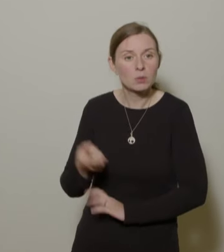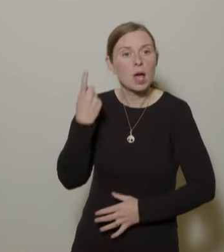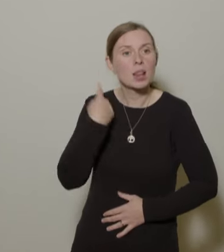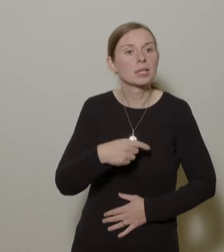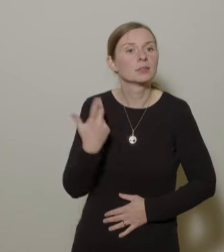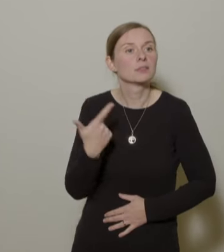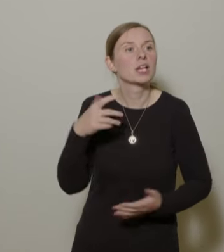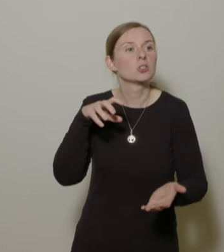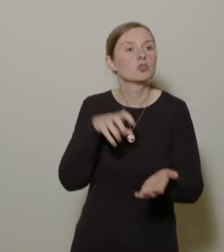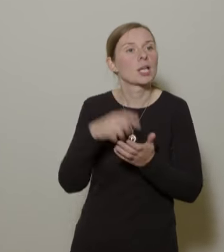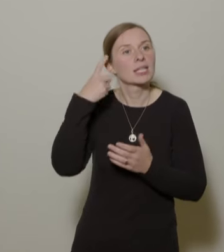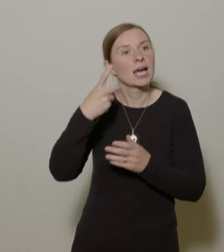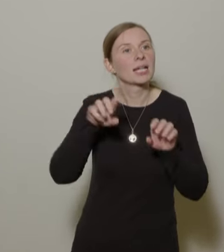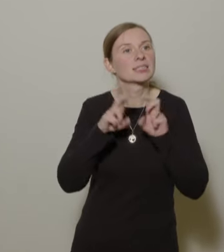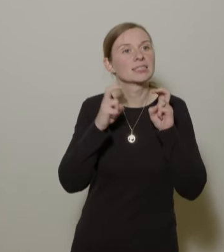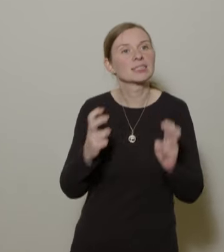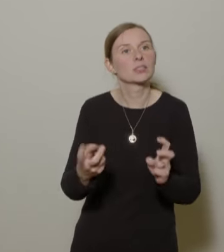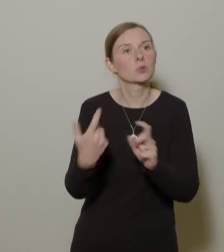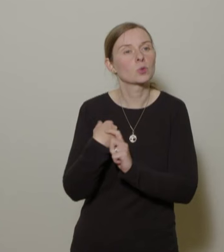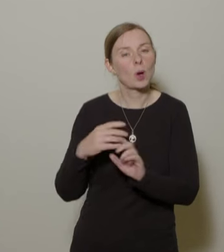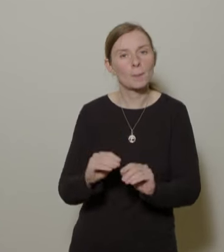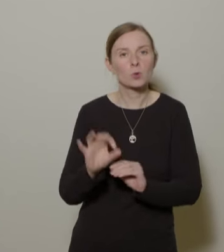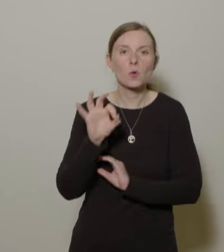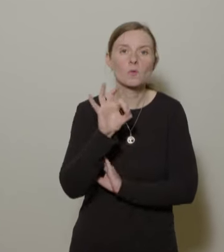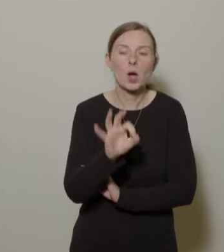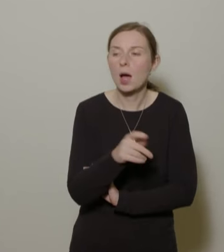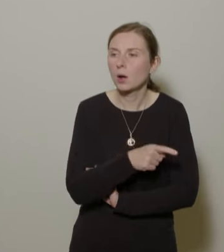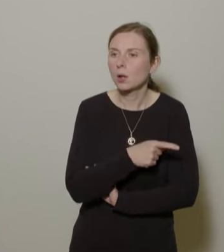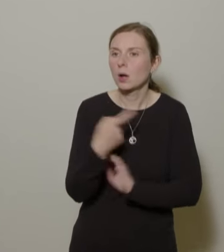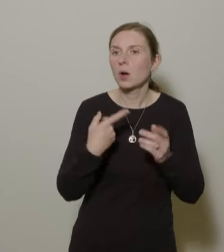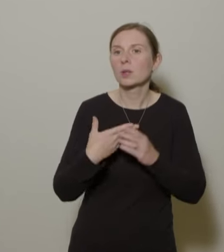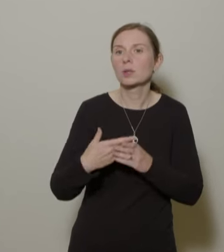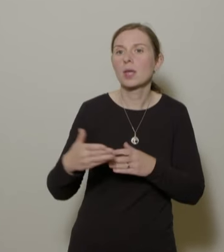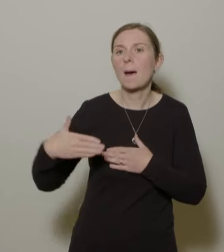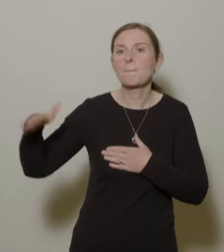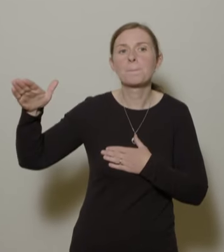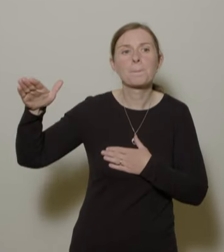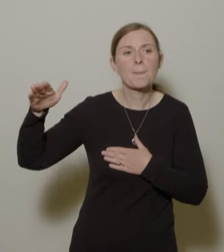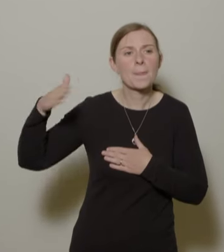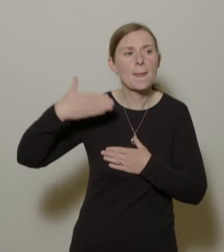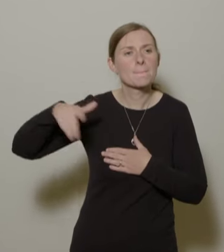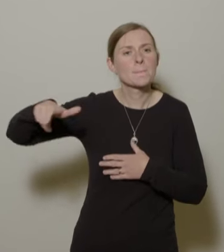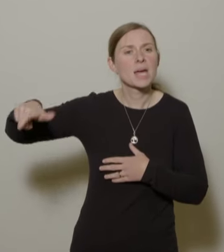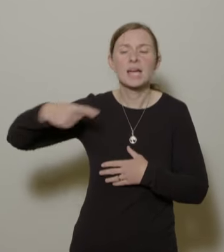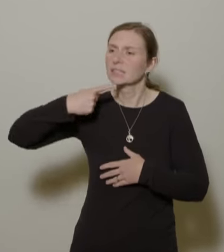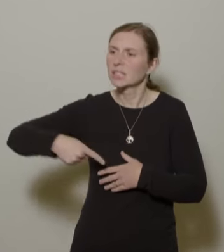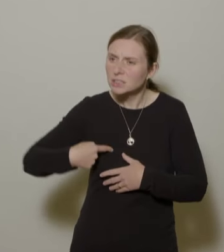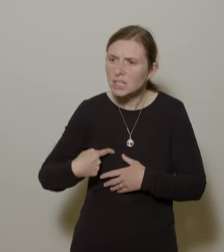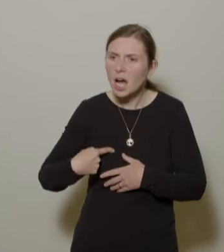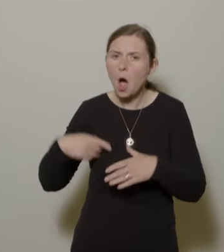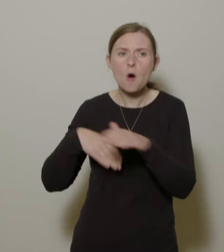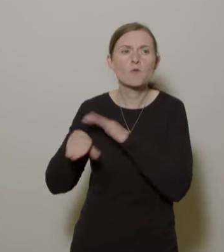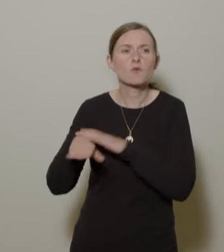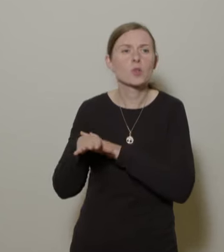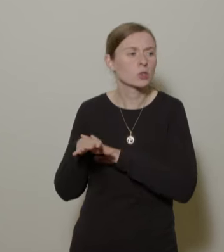dass eine Mehrheit hier sich für Flüchtlingsschlepperei- Unterstützung ausgesprochen hat.